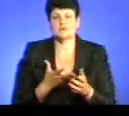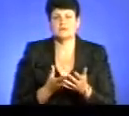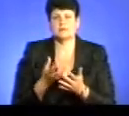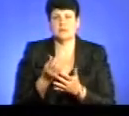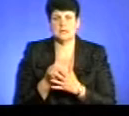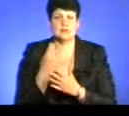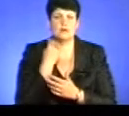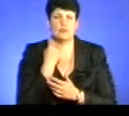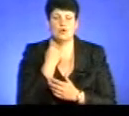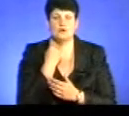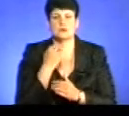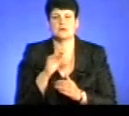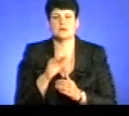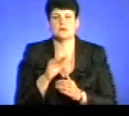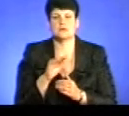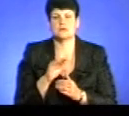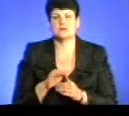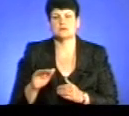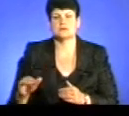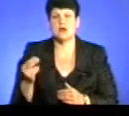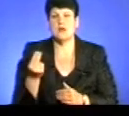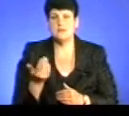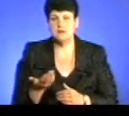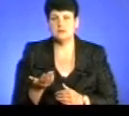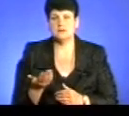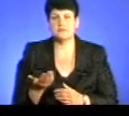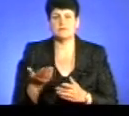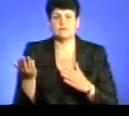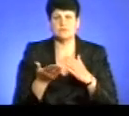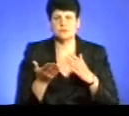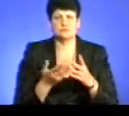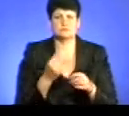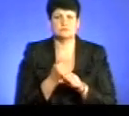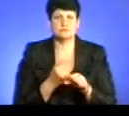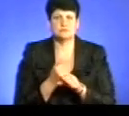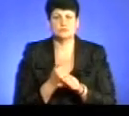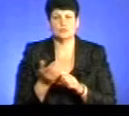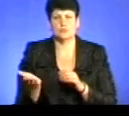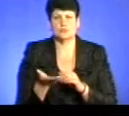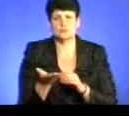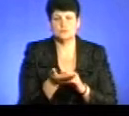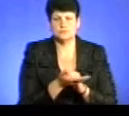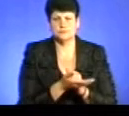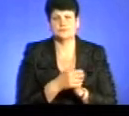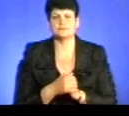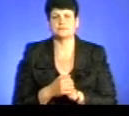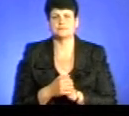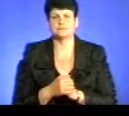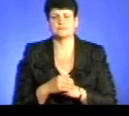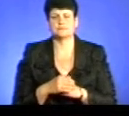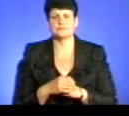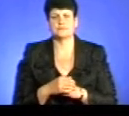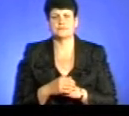за аліменти. Випилюю, виробую, хорну, виносю, косю. І все,